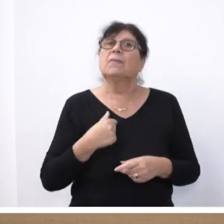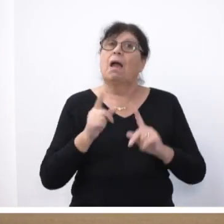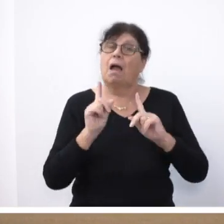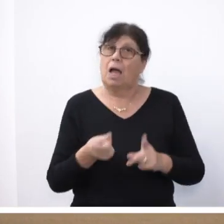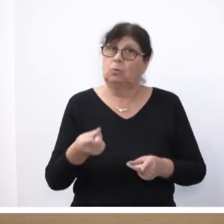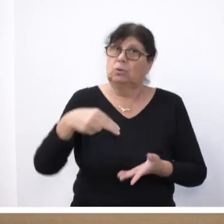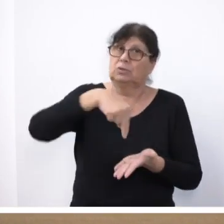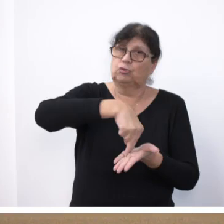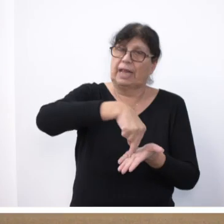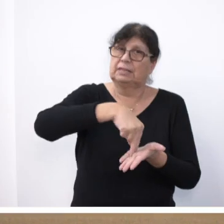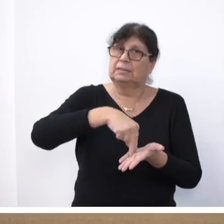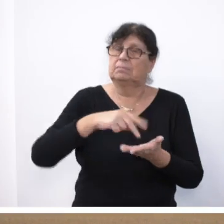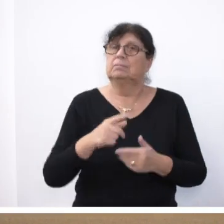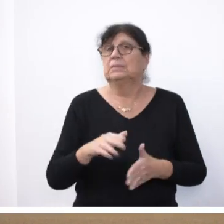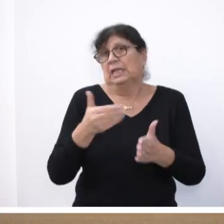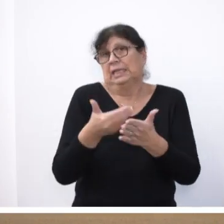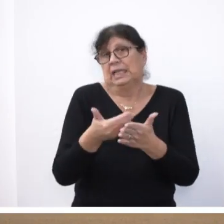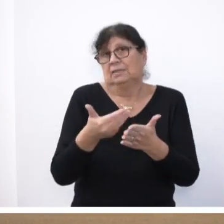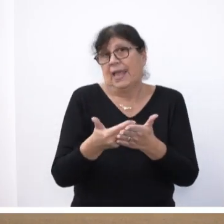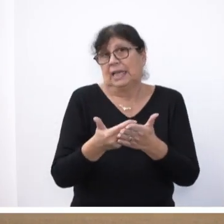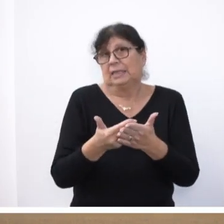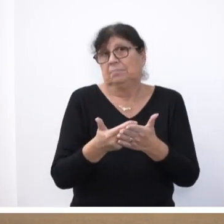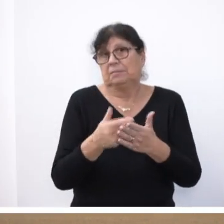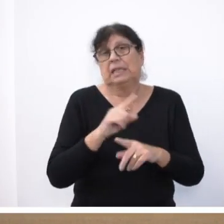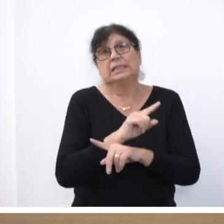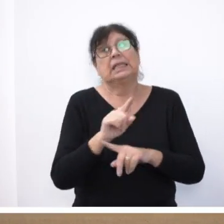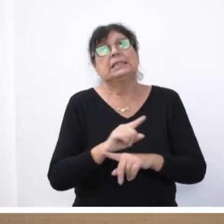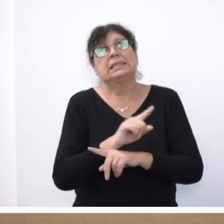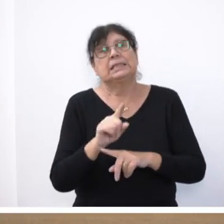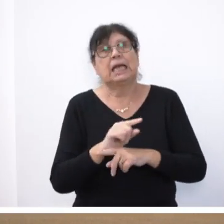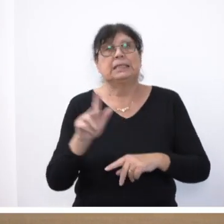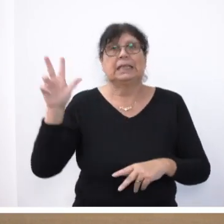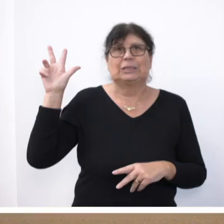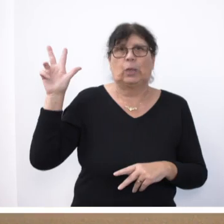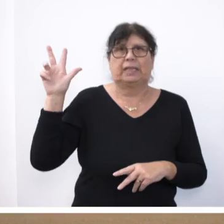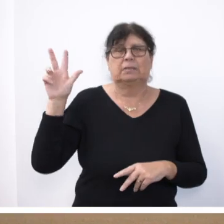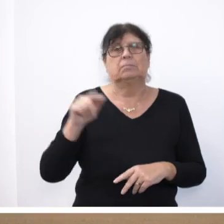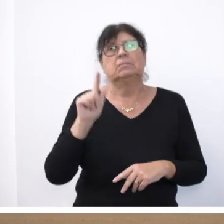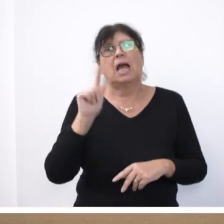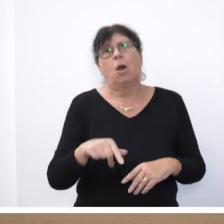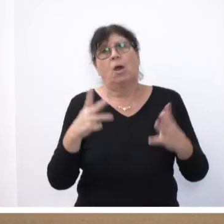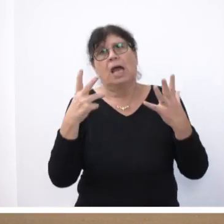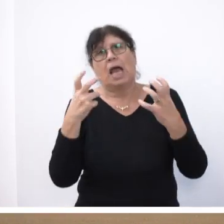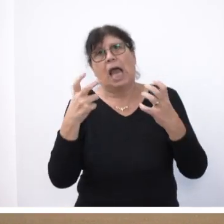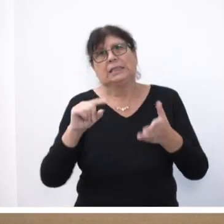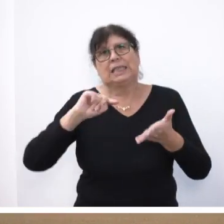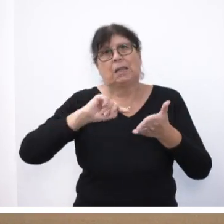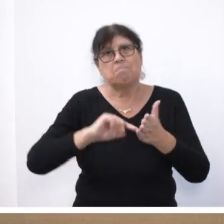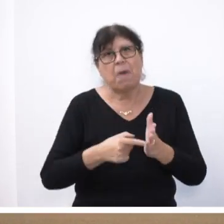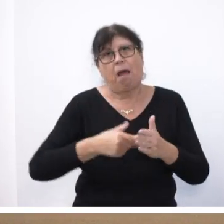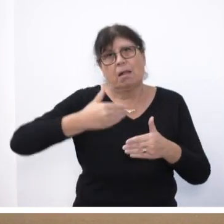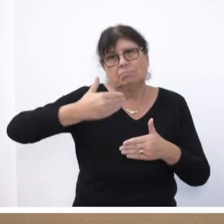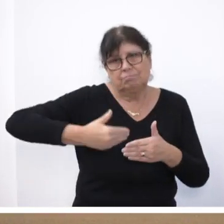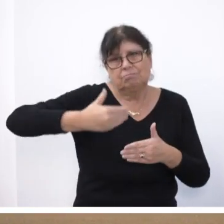gestellt und insofern als Zeitzeuge, weil auch zum 80. Mal es sich gejährt hat,